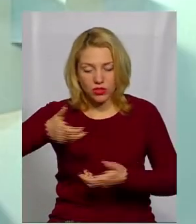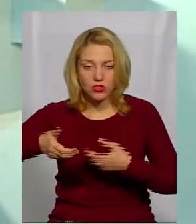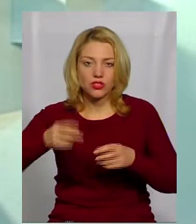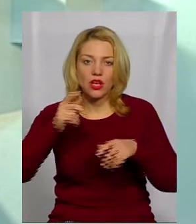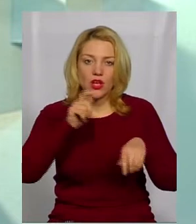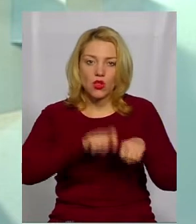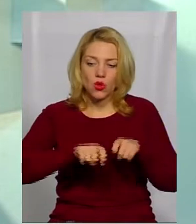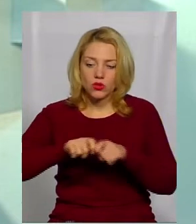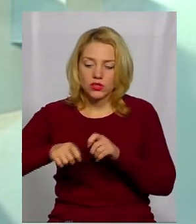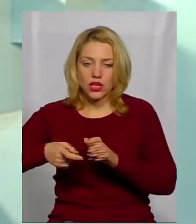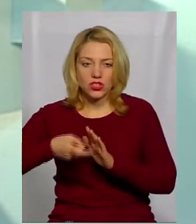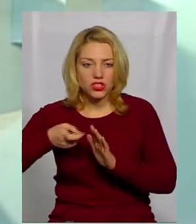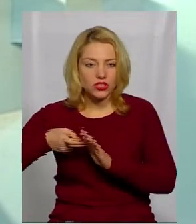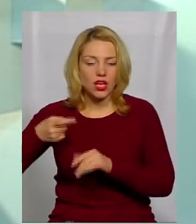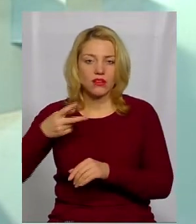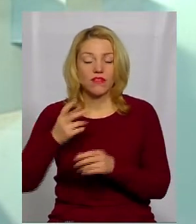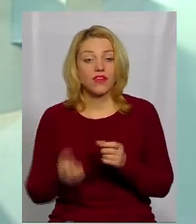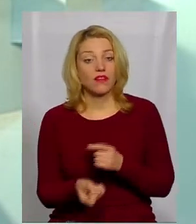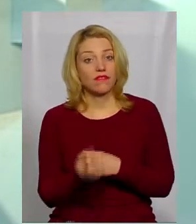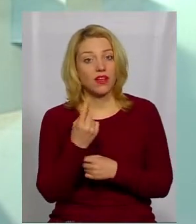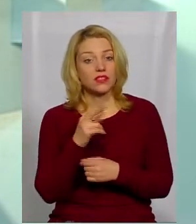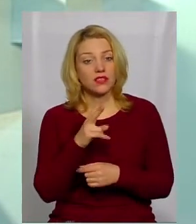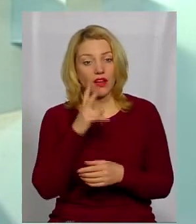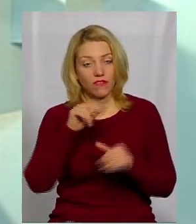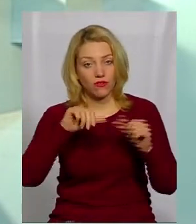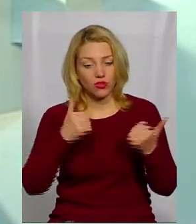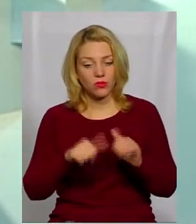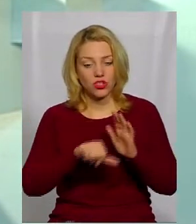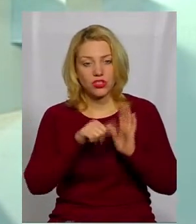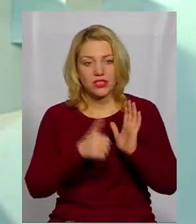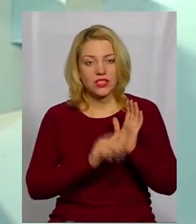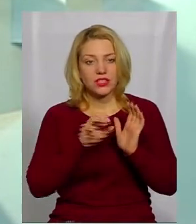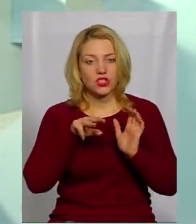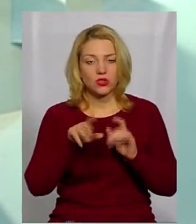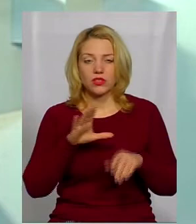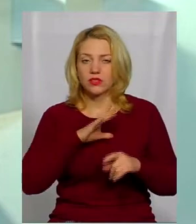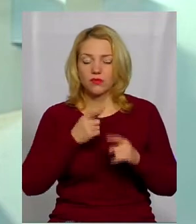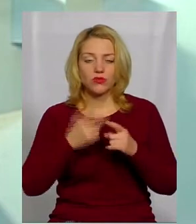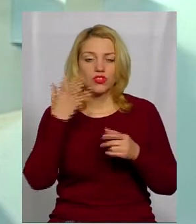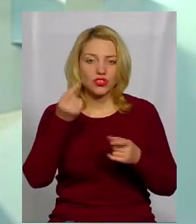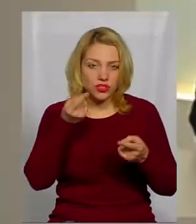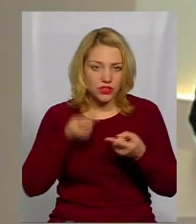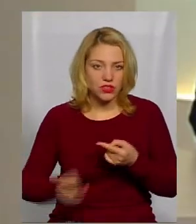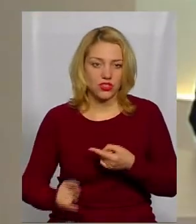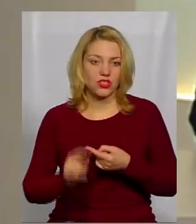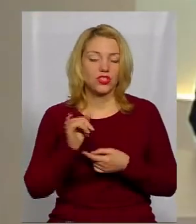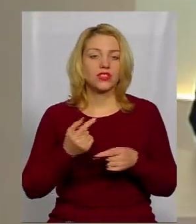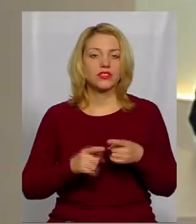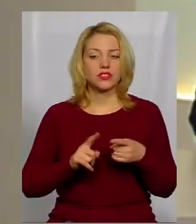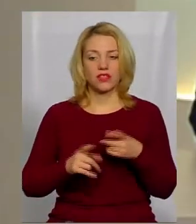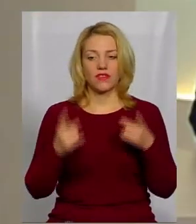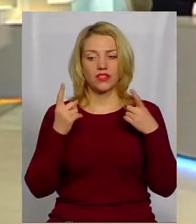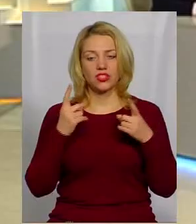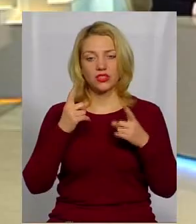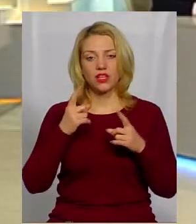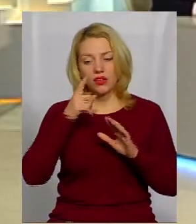то виявляється теж, як він виглядав в 16 столітті, він зовсім був інший. І це зараз теж величезне